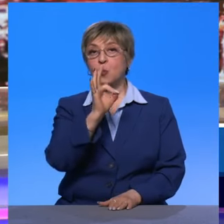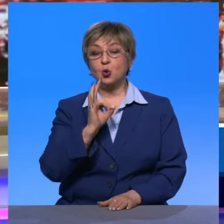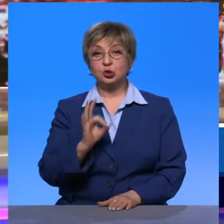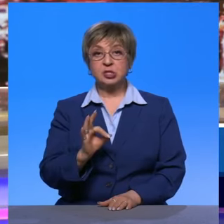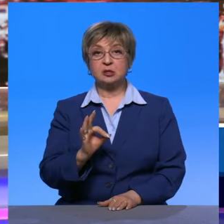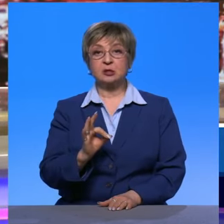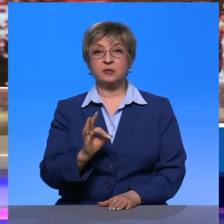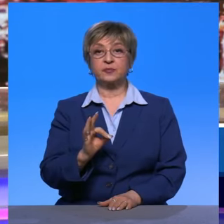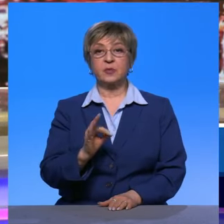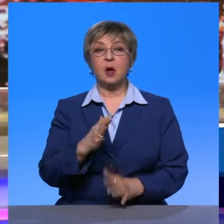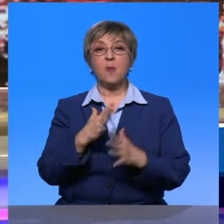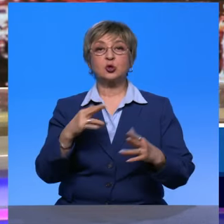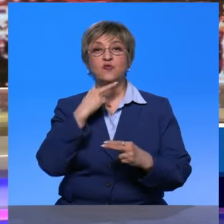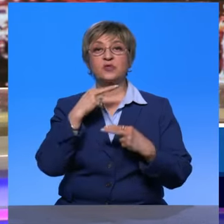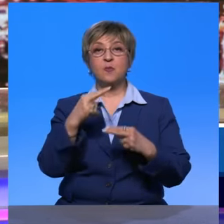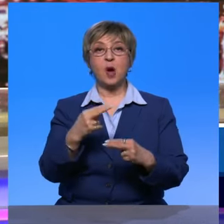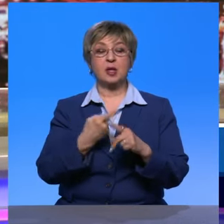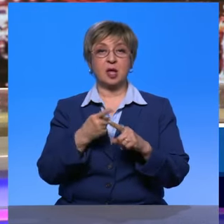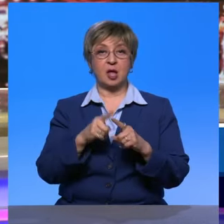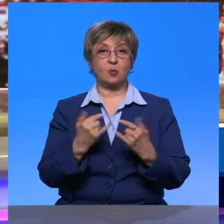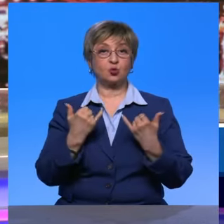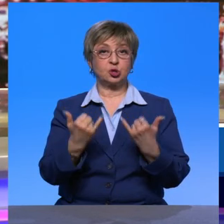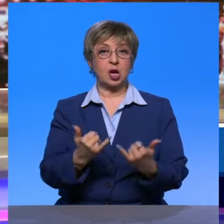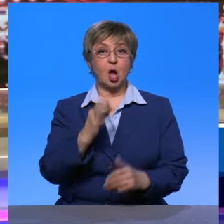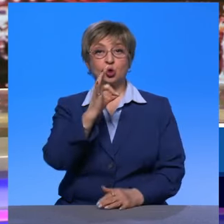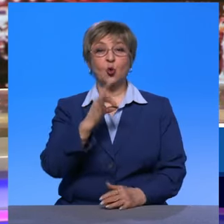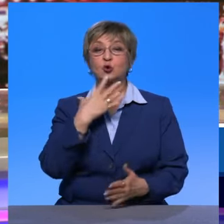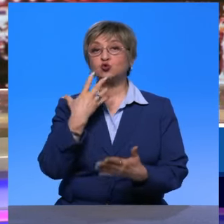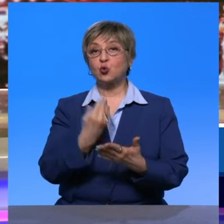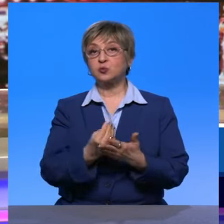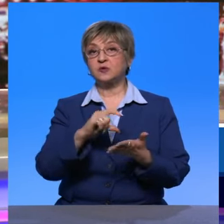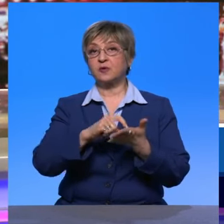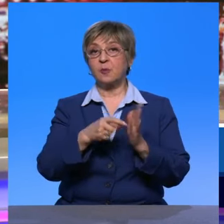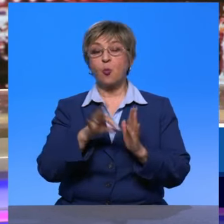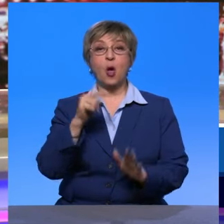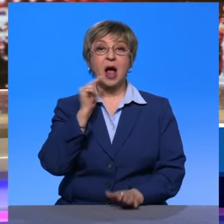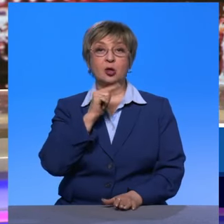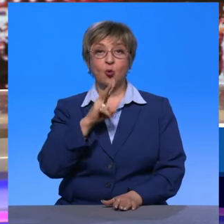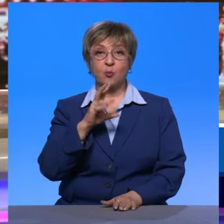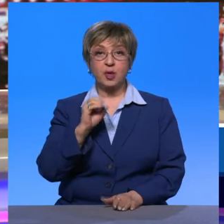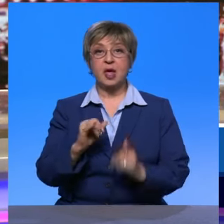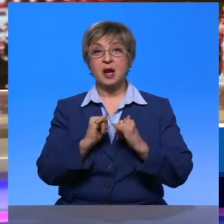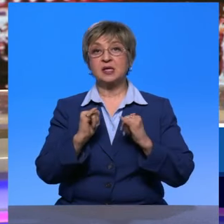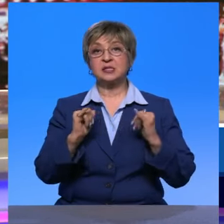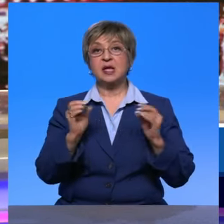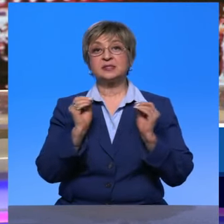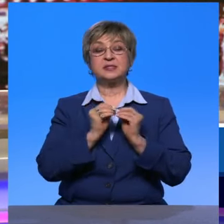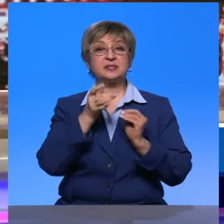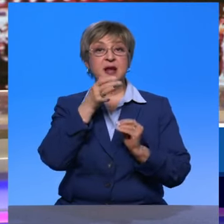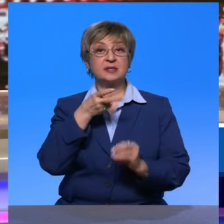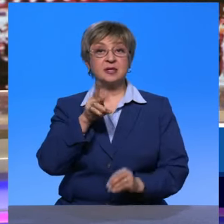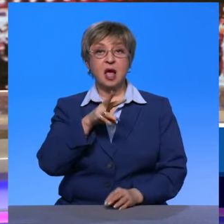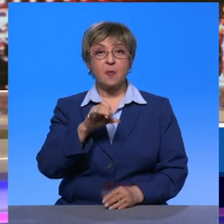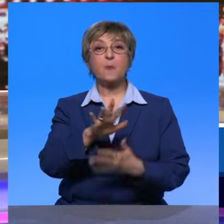Большое внимание этому уделяется на самом высшем уровне. Доля собственников квадратных метров в экономике нашей страны росла десятилетиями, продолжает